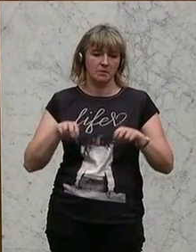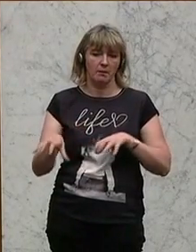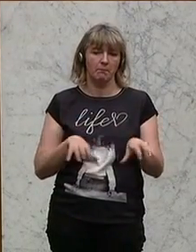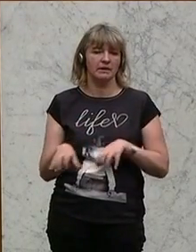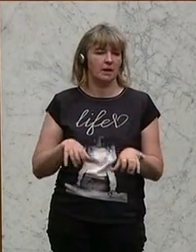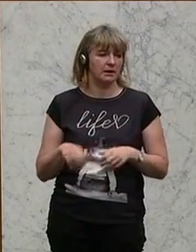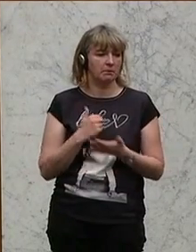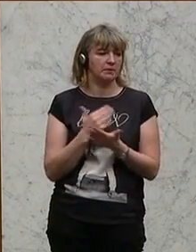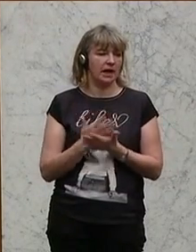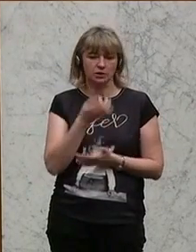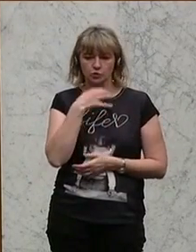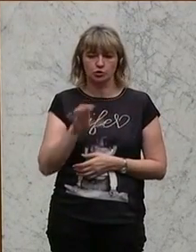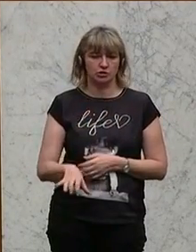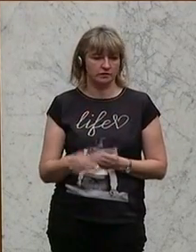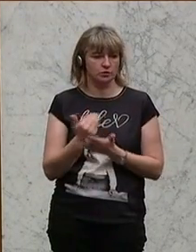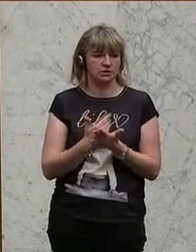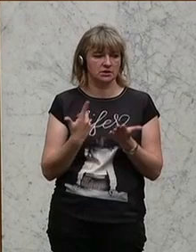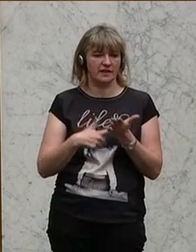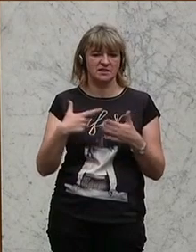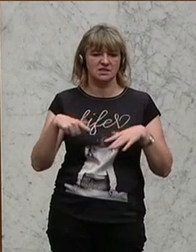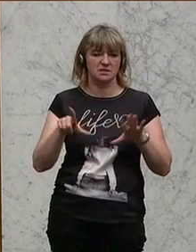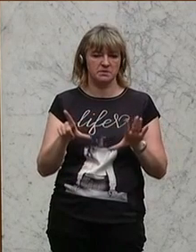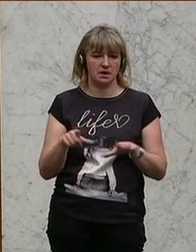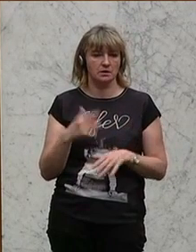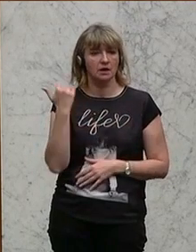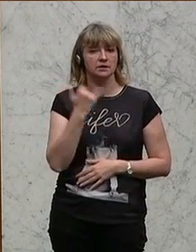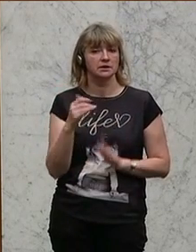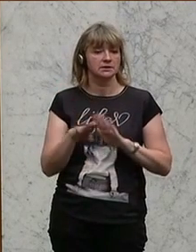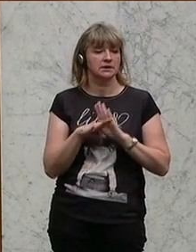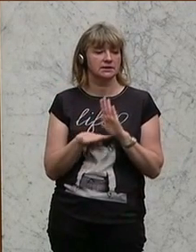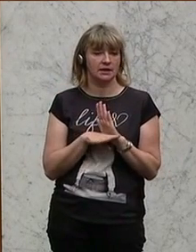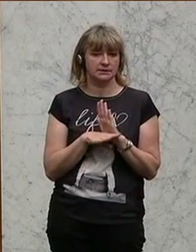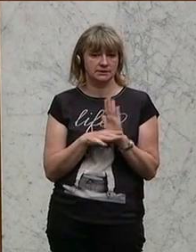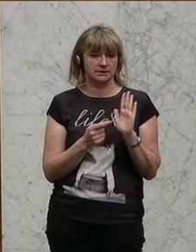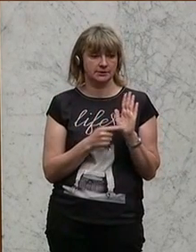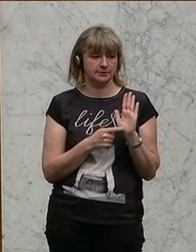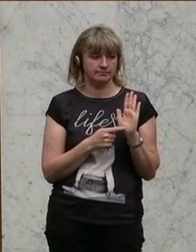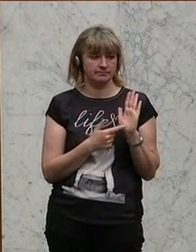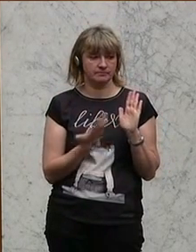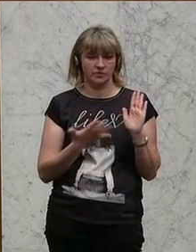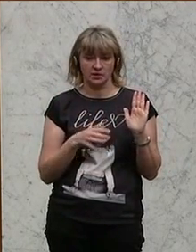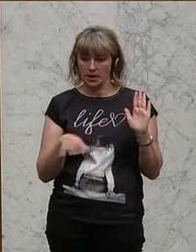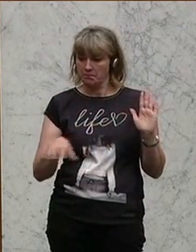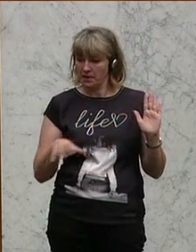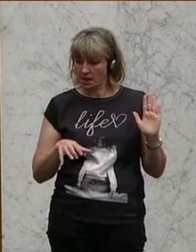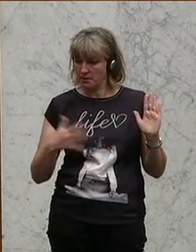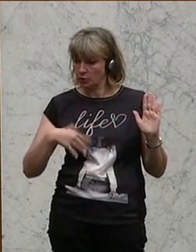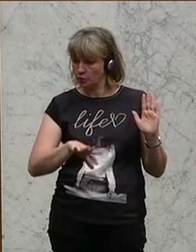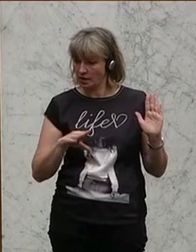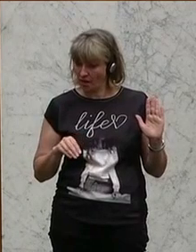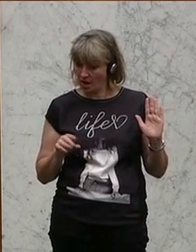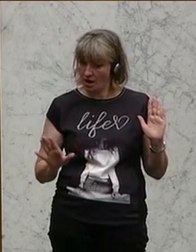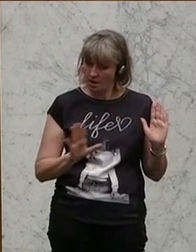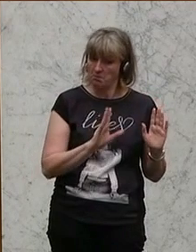Zum Mitarbeiterbeteiligungsstiftungsgesetz 2017. Jedes Gesetz, welches der Mitarbeiter am Unternehmen ihrer